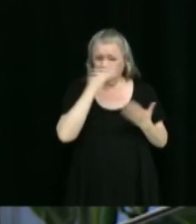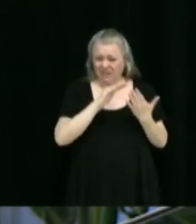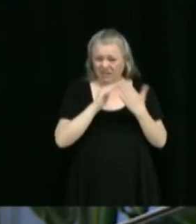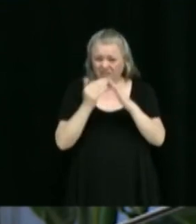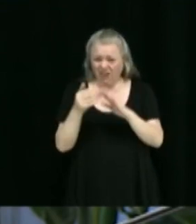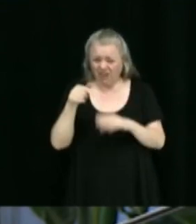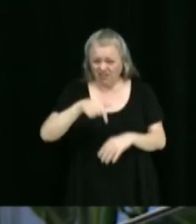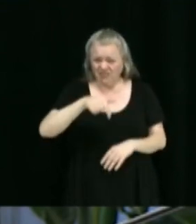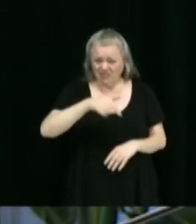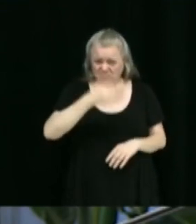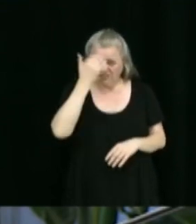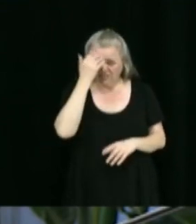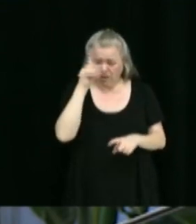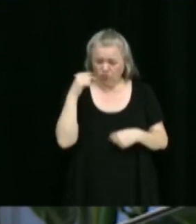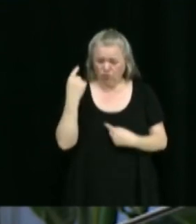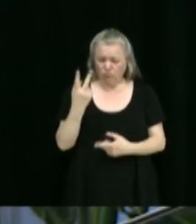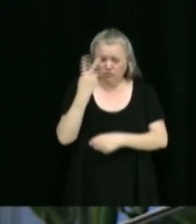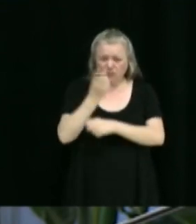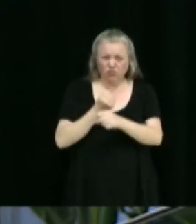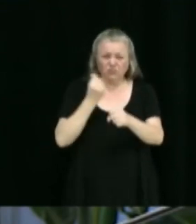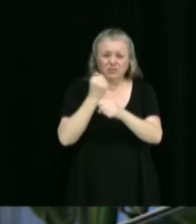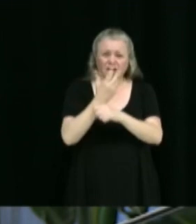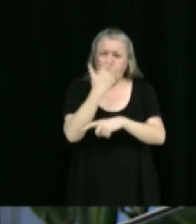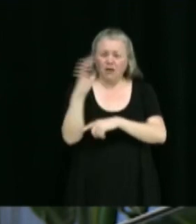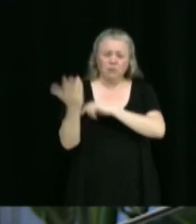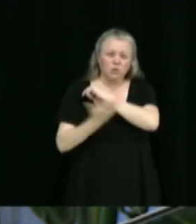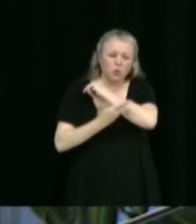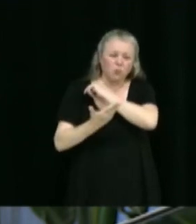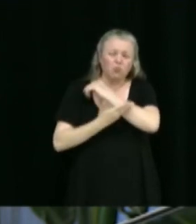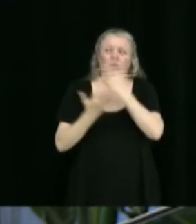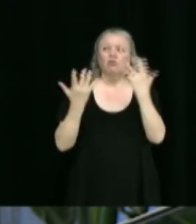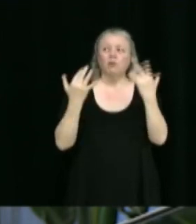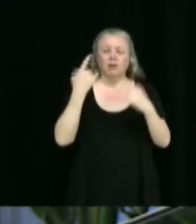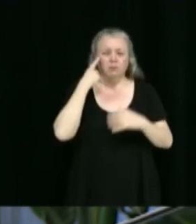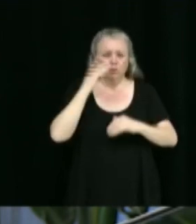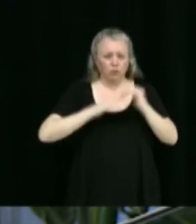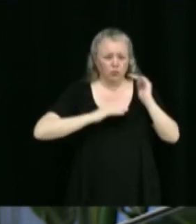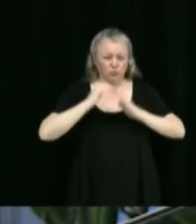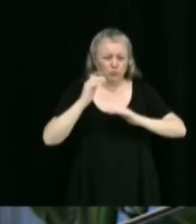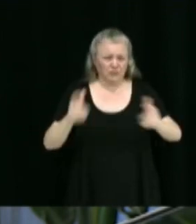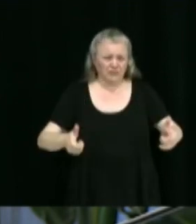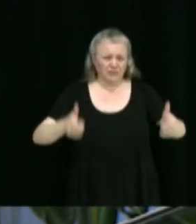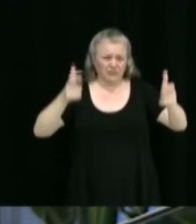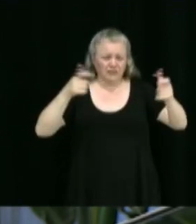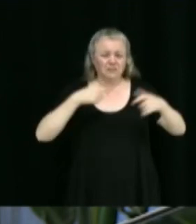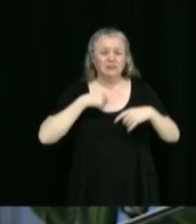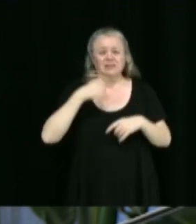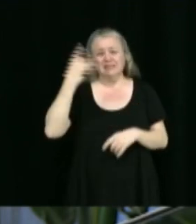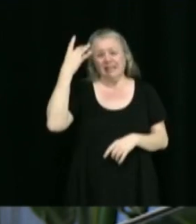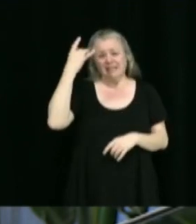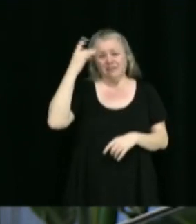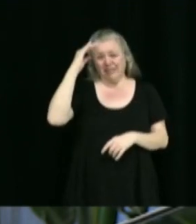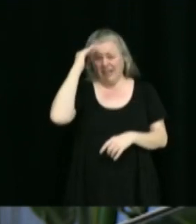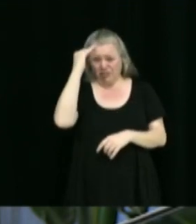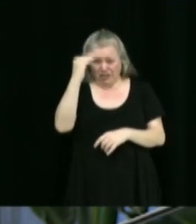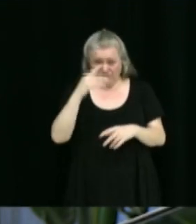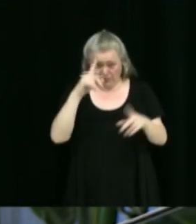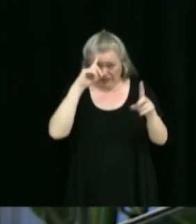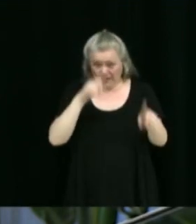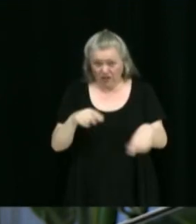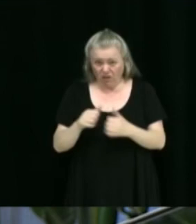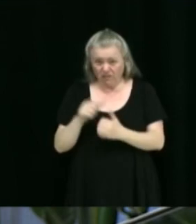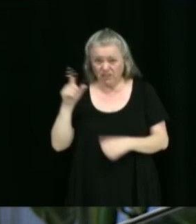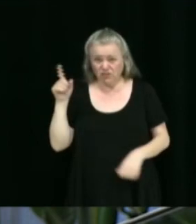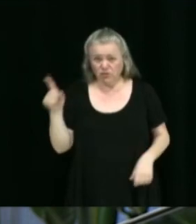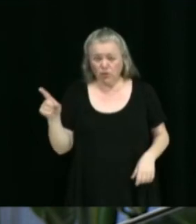été coupés dans les deux dernières années en tout pour les projets immobiliers? Le scientifique en chef est d'accord avec cela. Est-ce que ces